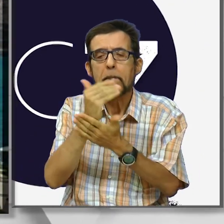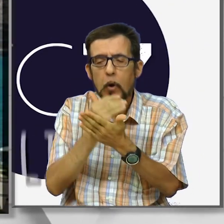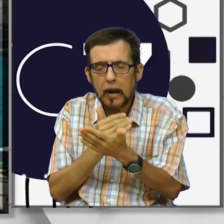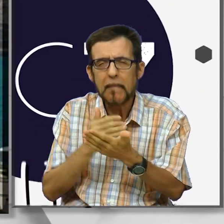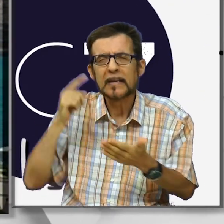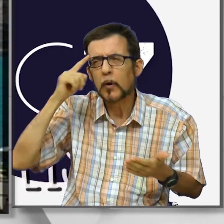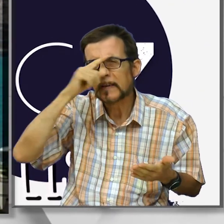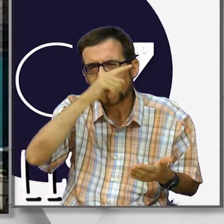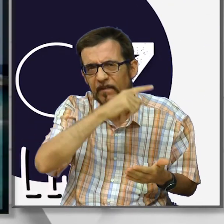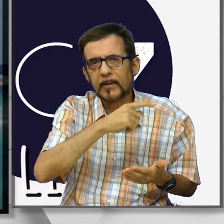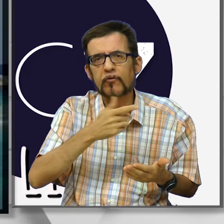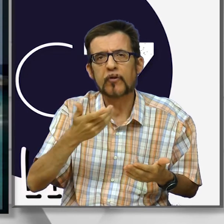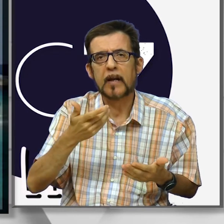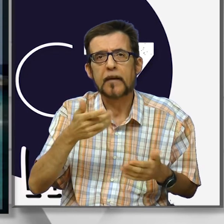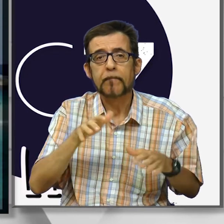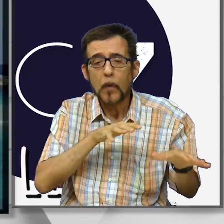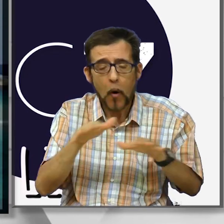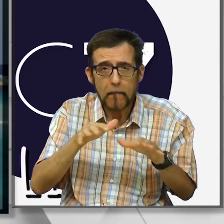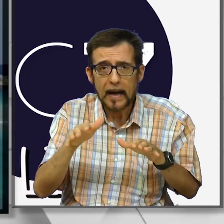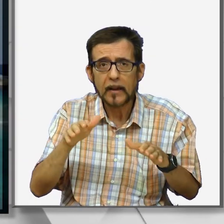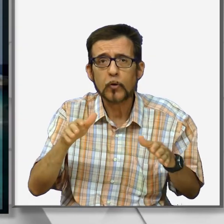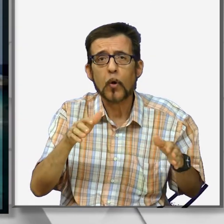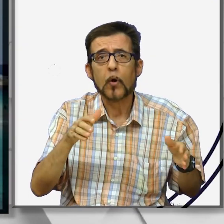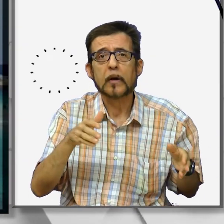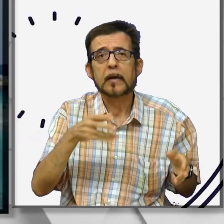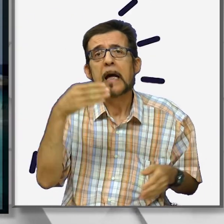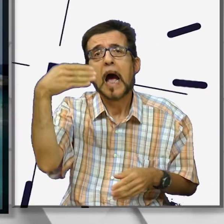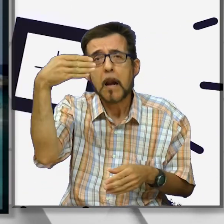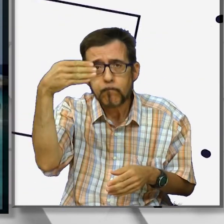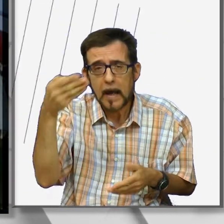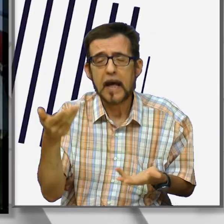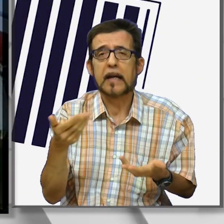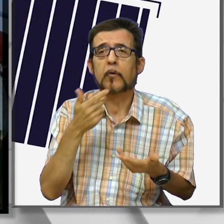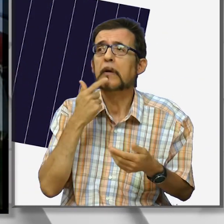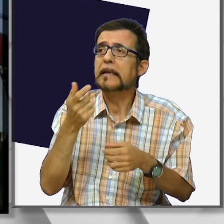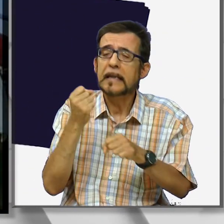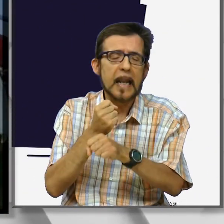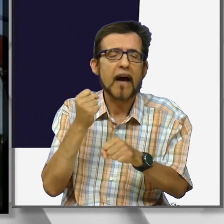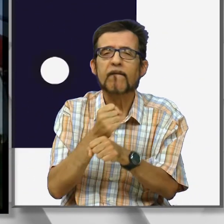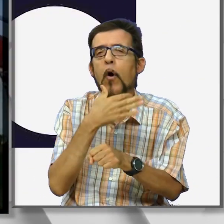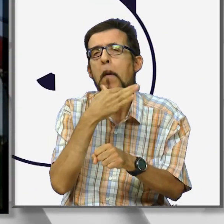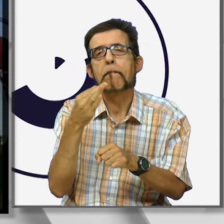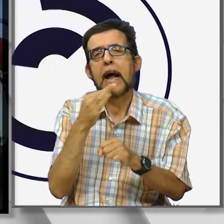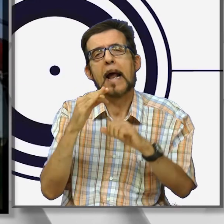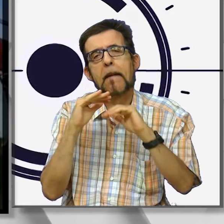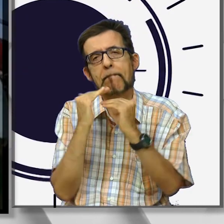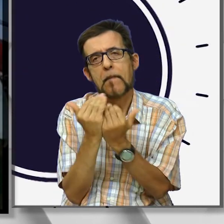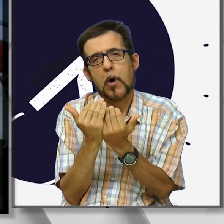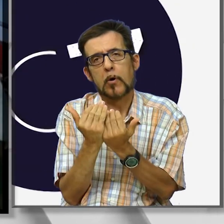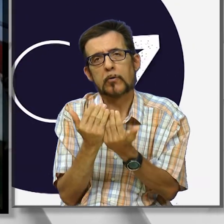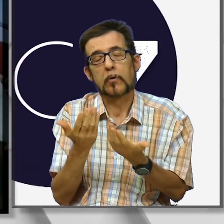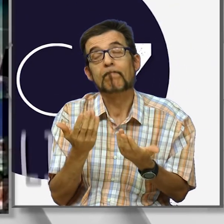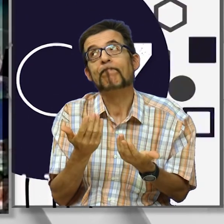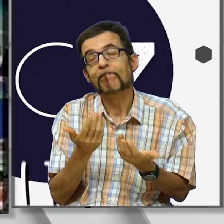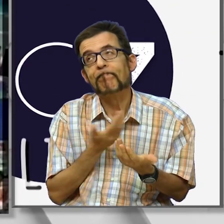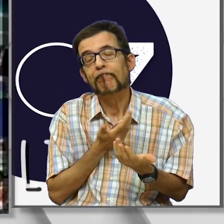difficilissima da parte degli operatori, degli albergatori, di tutti coloro che lavorano in questo bellissimo mondo. C'è un